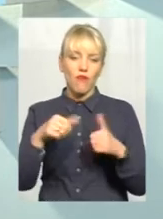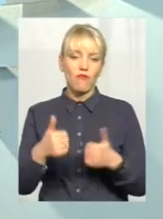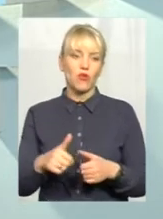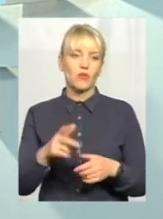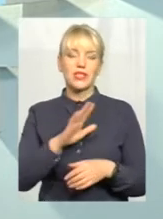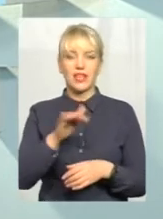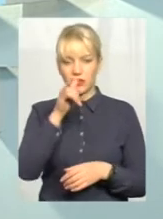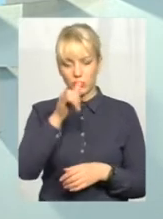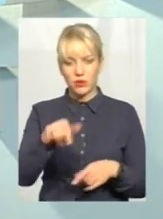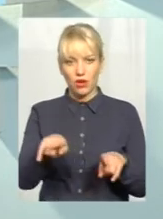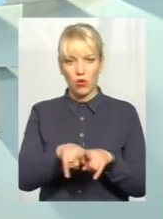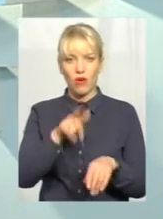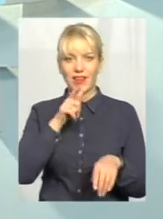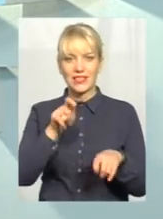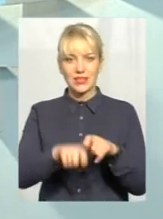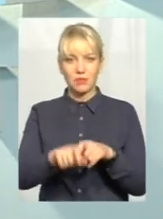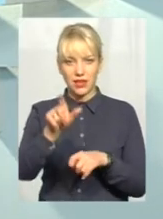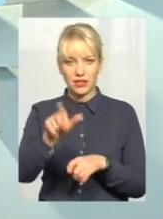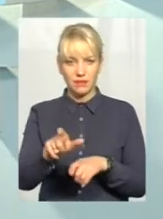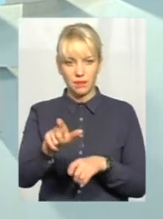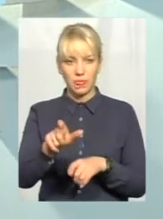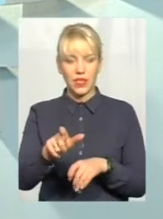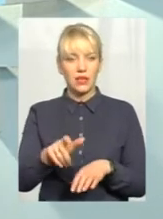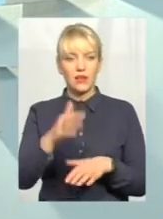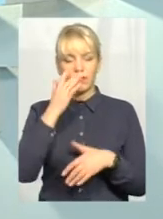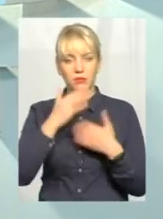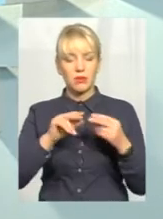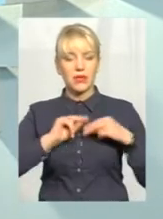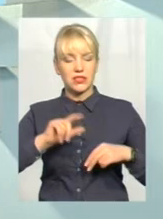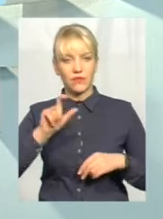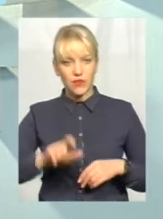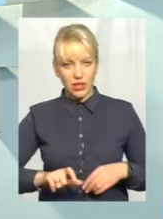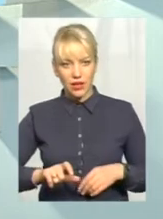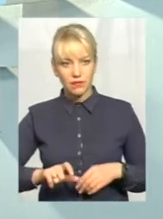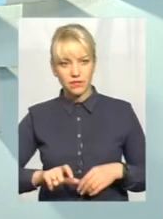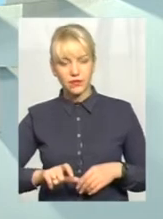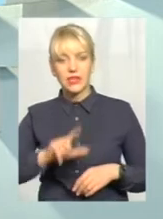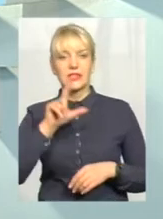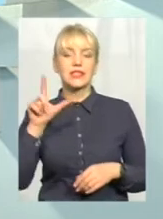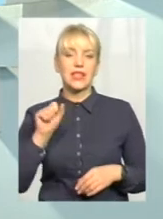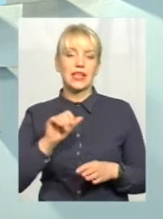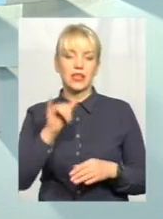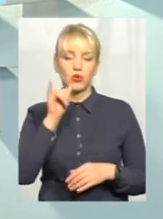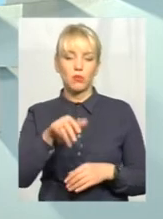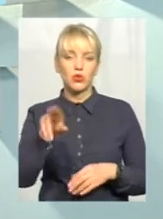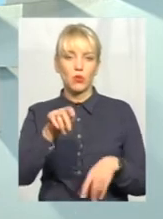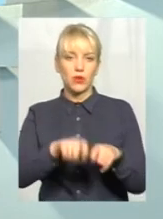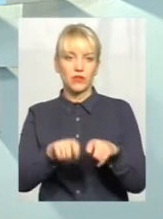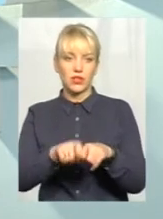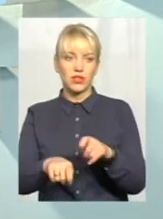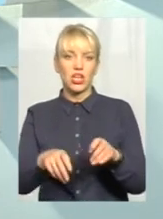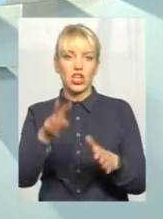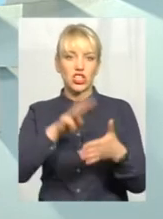недопуск такого експерта, не експерта, я перепрошую, працівника, за недопуск просто до перевірки штраф